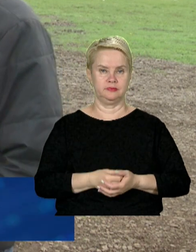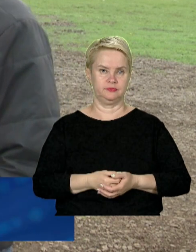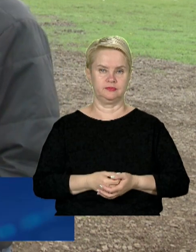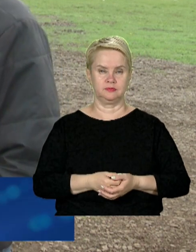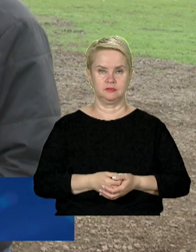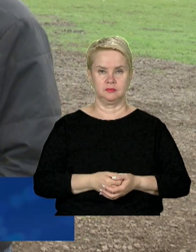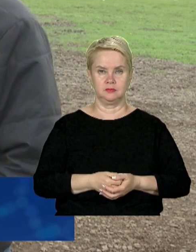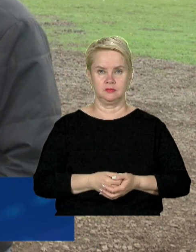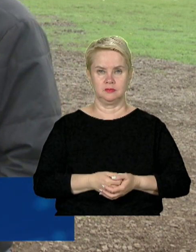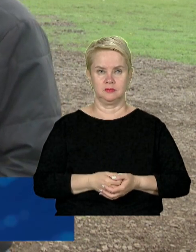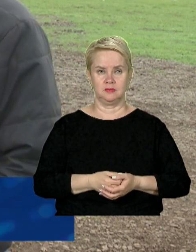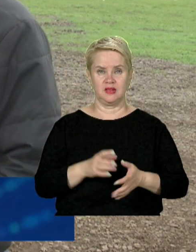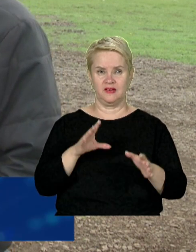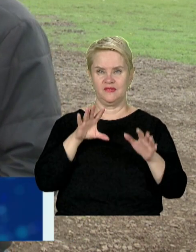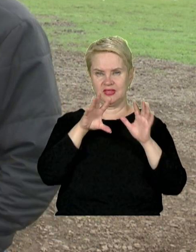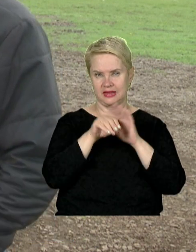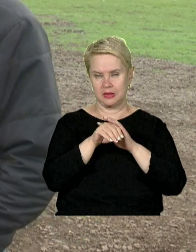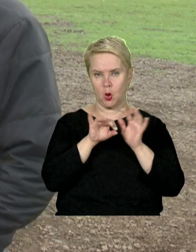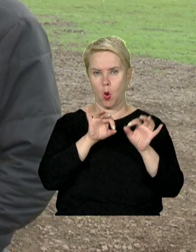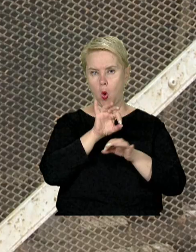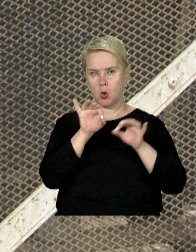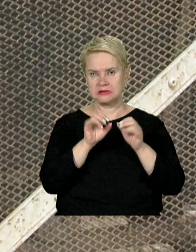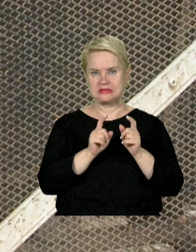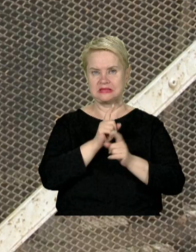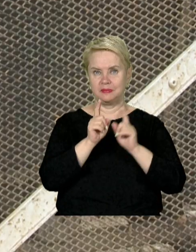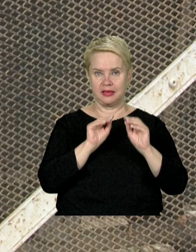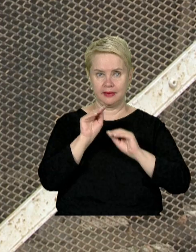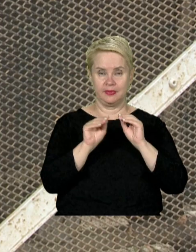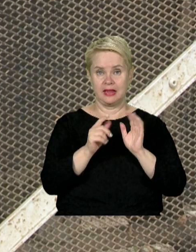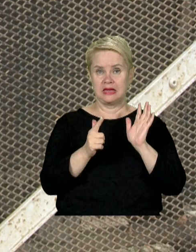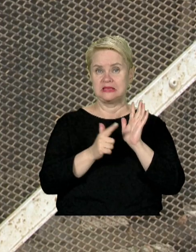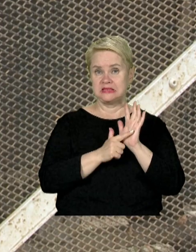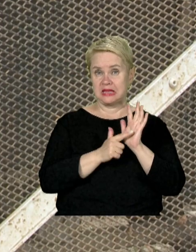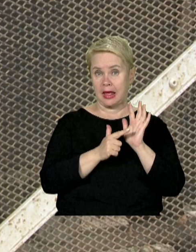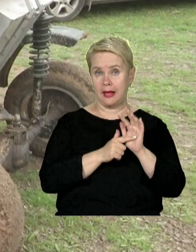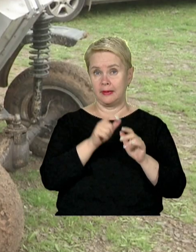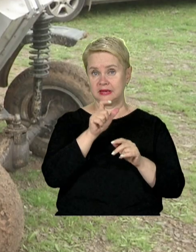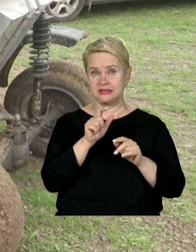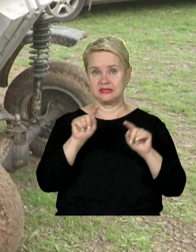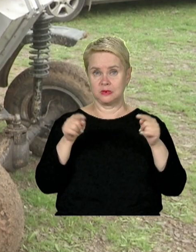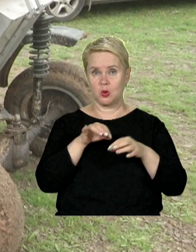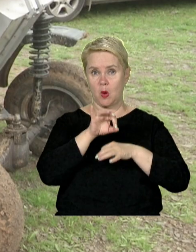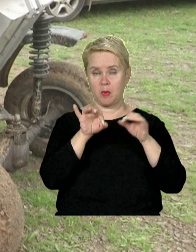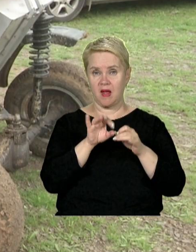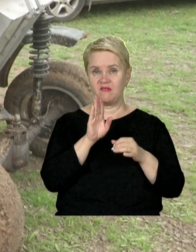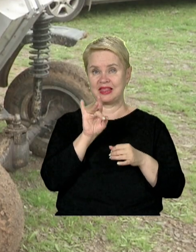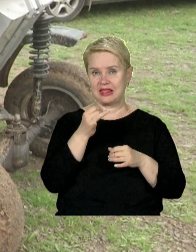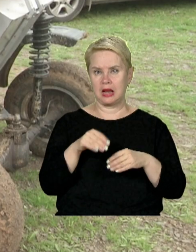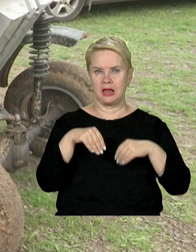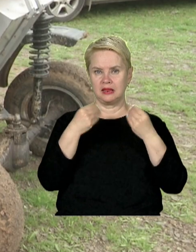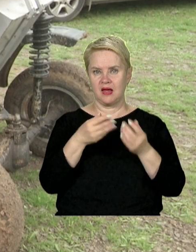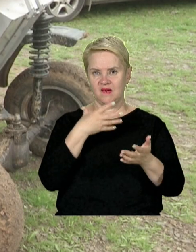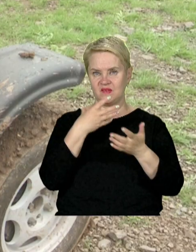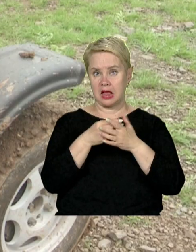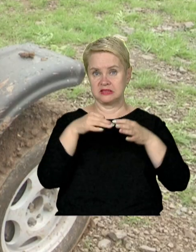Внеслися у конструкцію зміни. Саме родина Бабичів, розповідає засновник проєкту «Віталій», надала